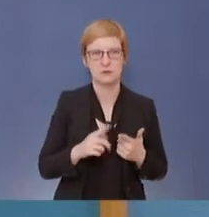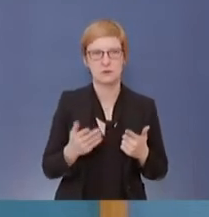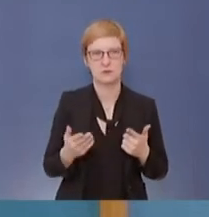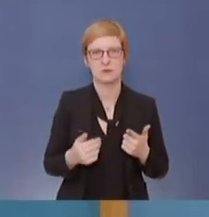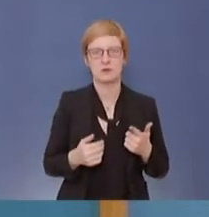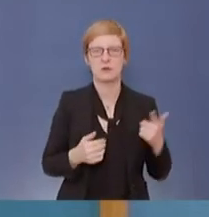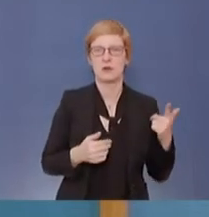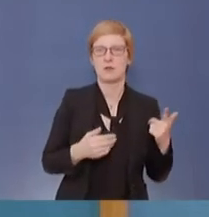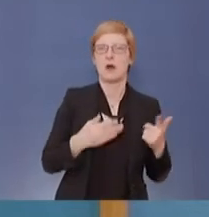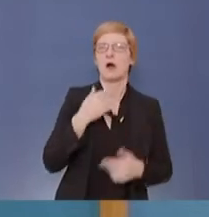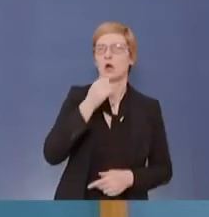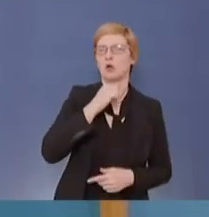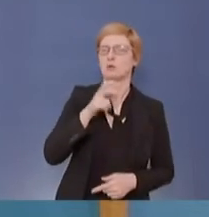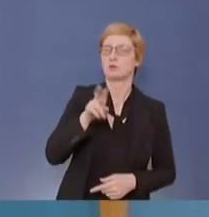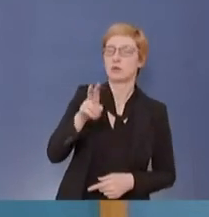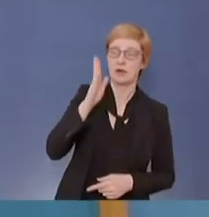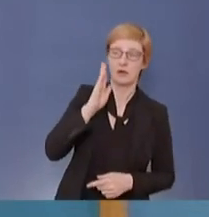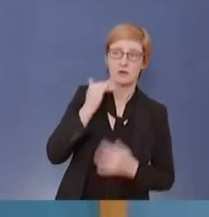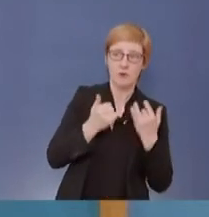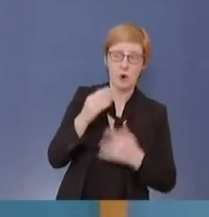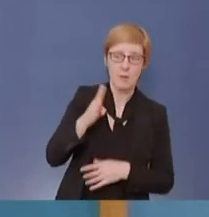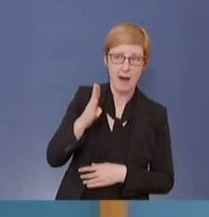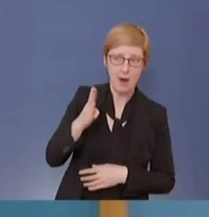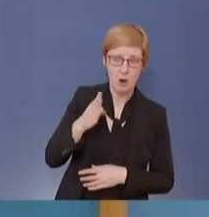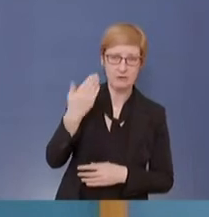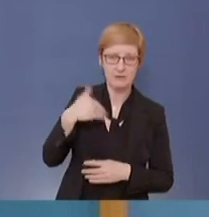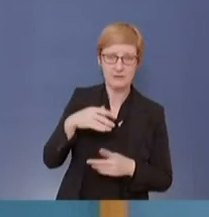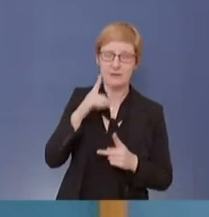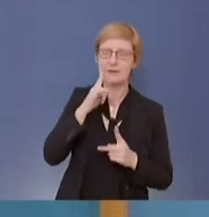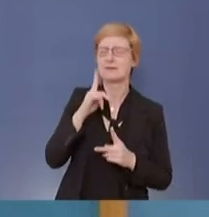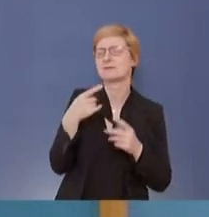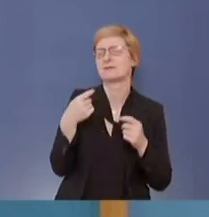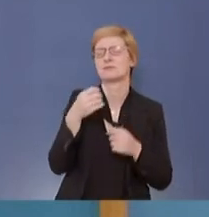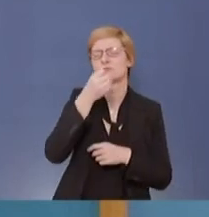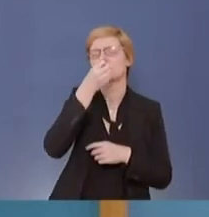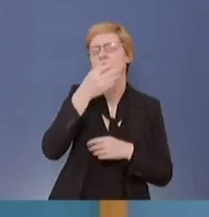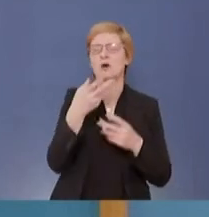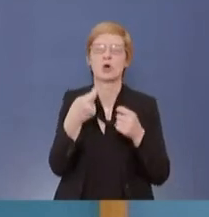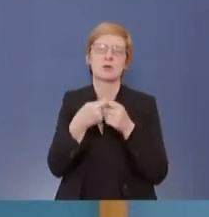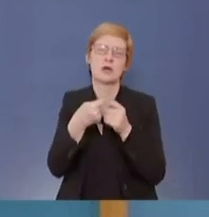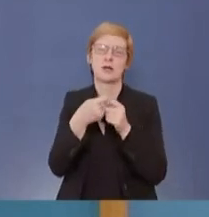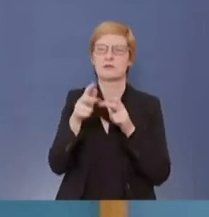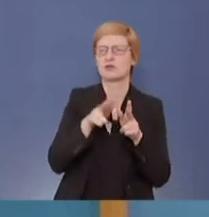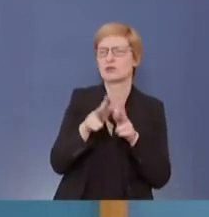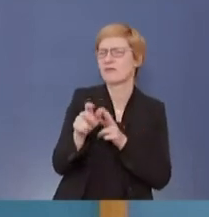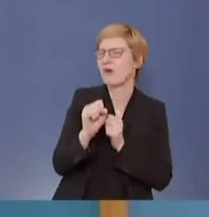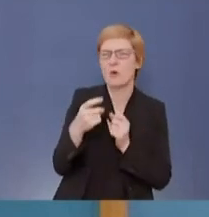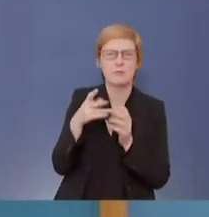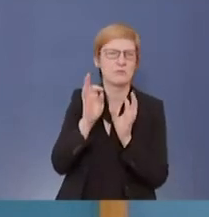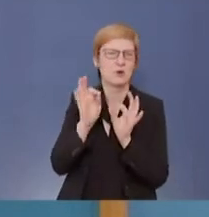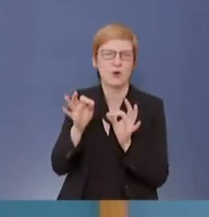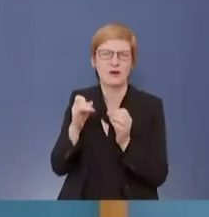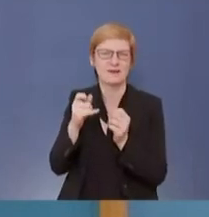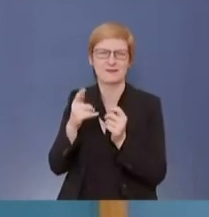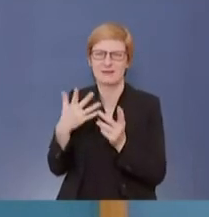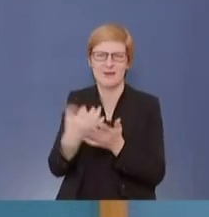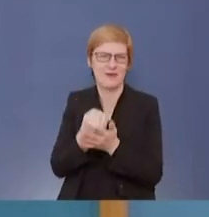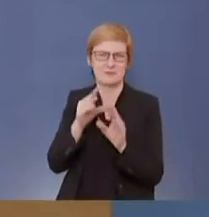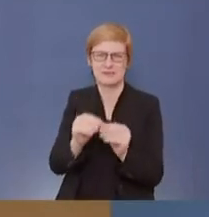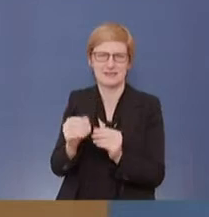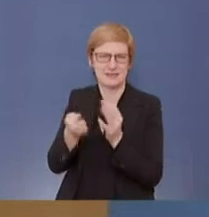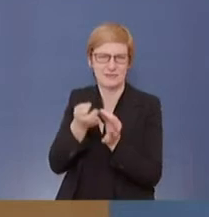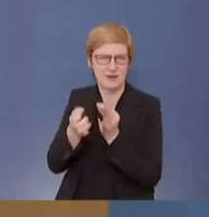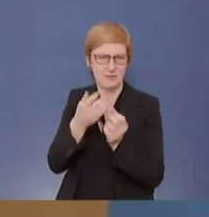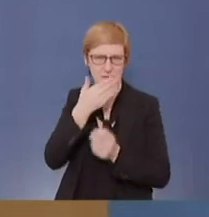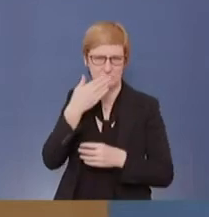Frau Barron ja mal sagen, warum Sie so einen tollen Kontakt zu sich haben. an und dann kommt das BMAS. Also wie gesagt, ich kann